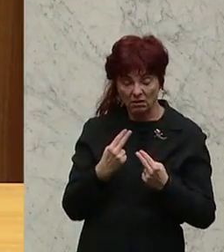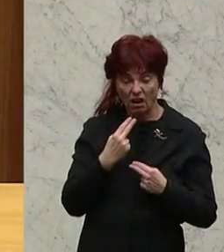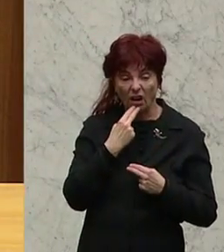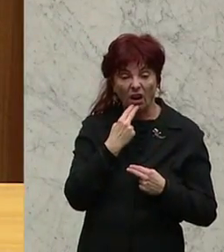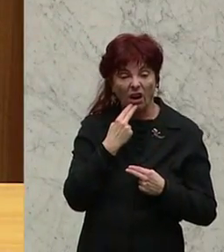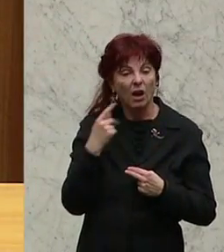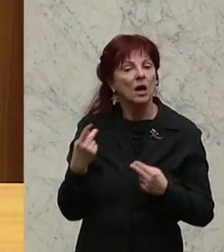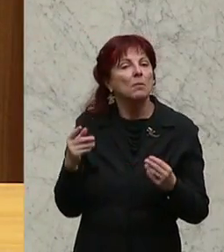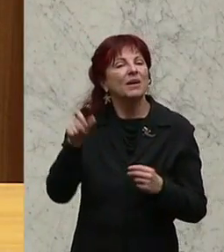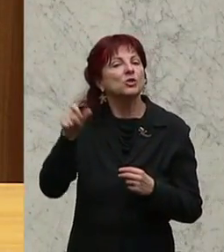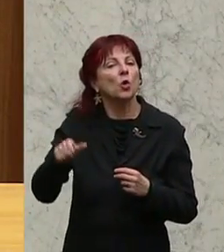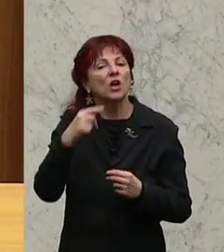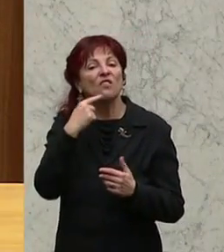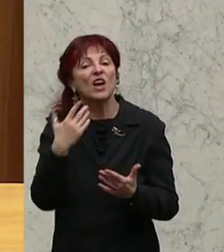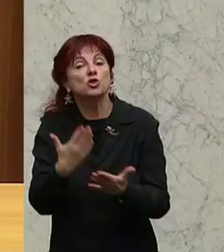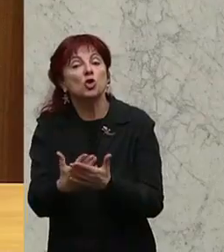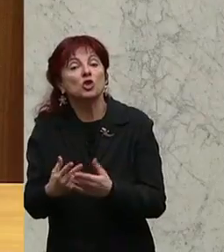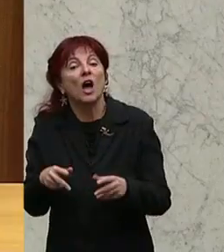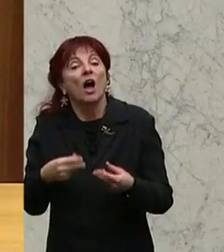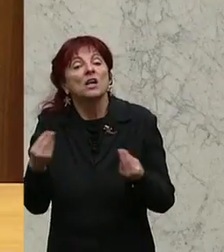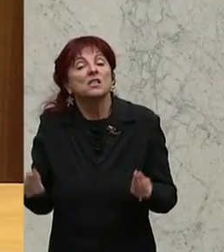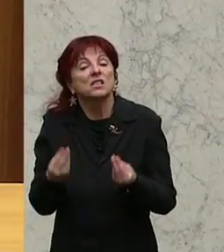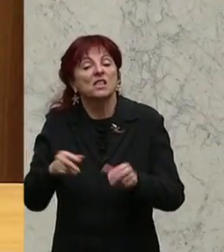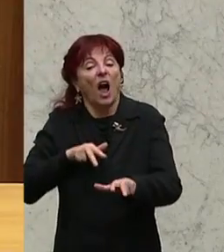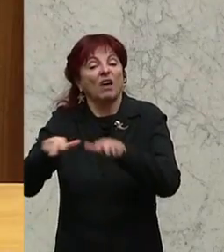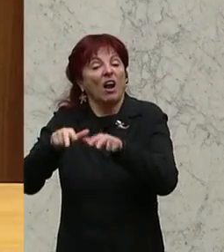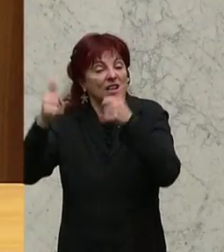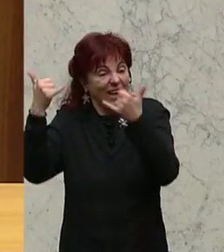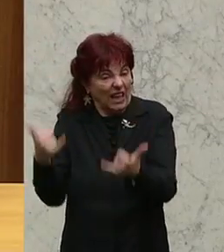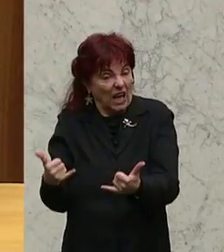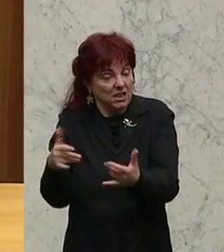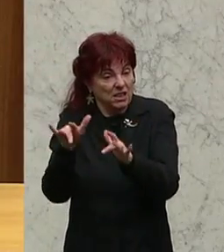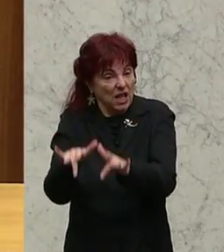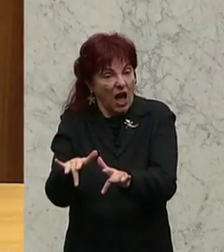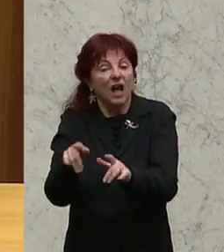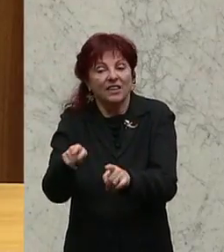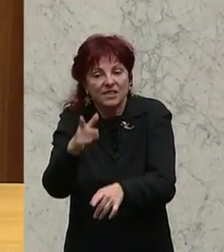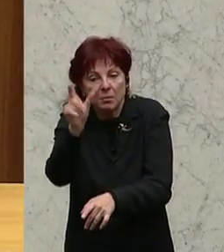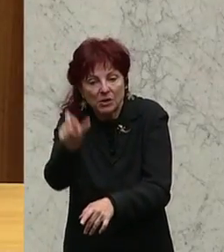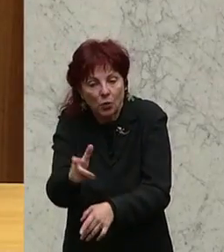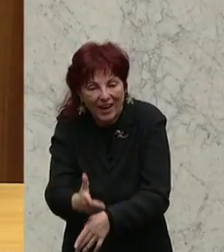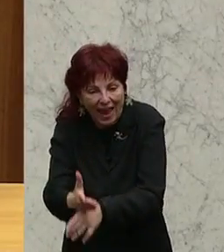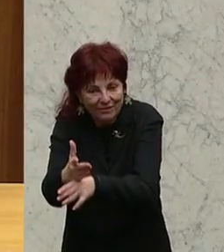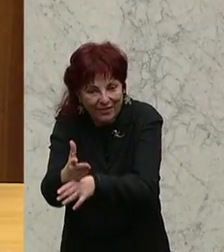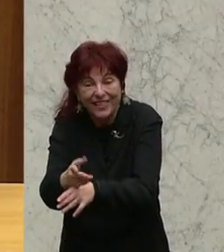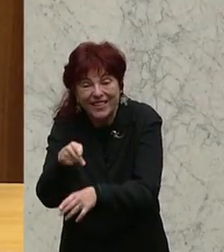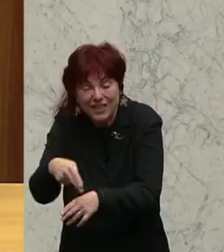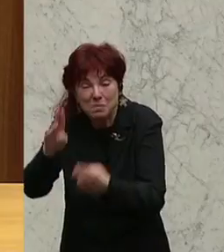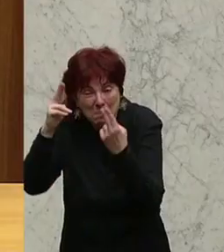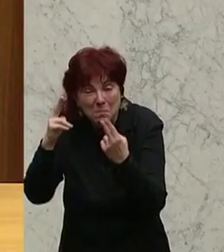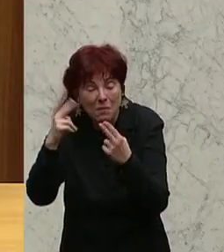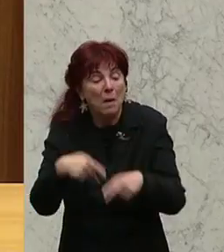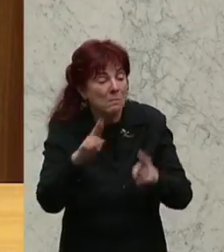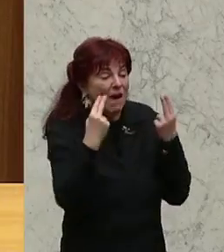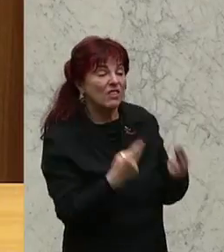Grenze der Besachwalterung stehen oder schon besachwaltert sind, nach dem derzeitigen Terminus noch, dass man denen helfen kann, mehr Entscheidungsfindung